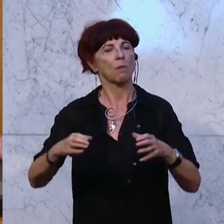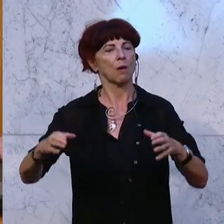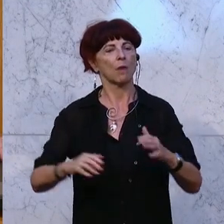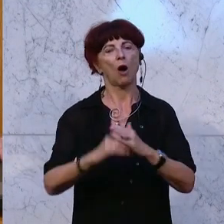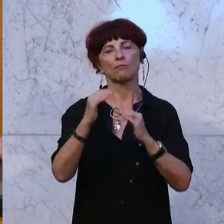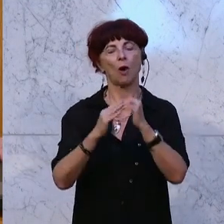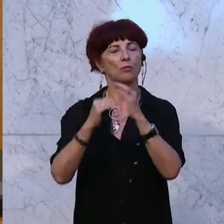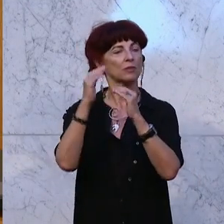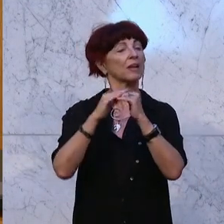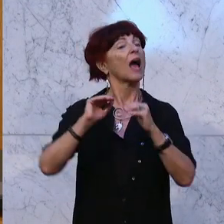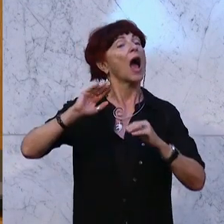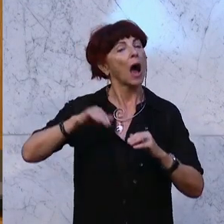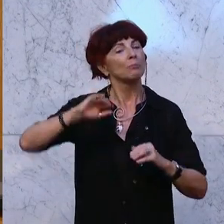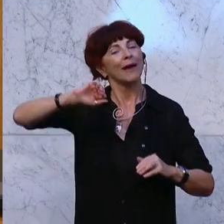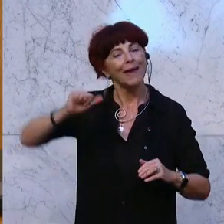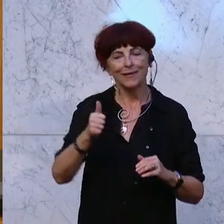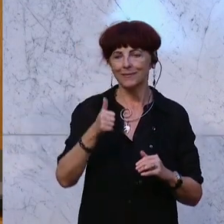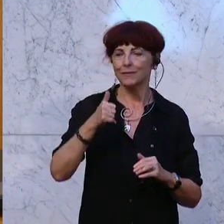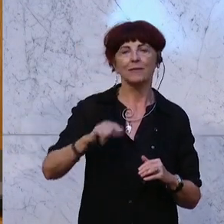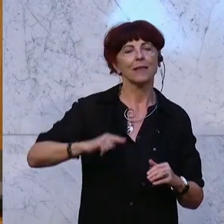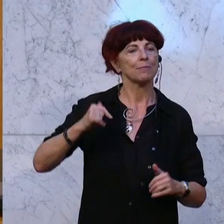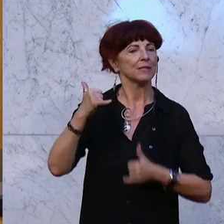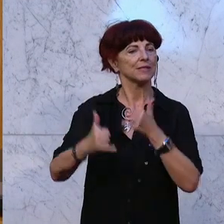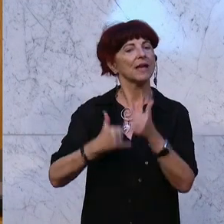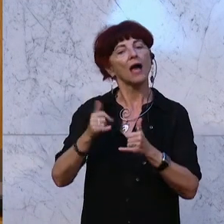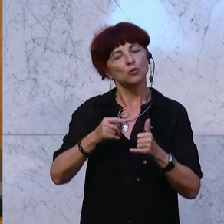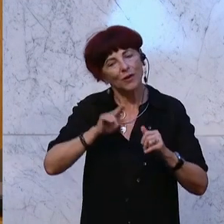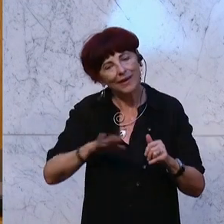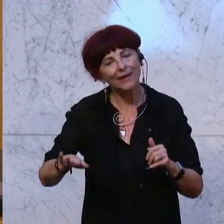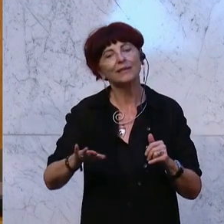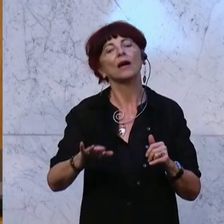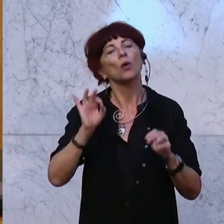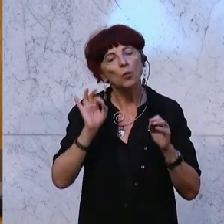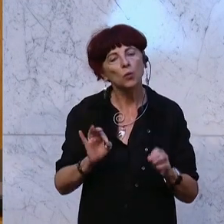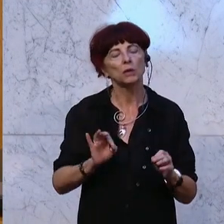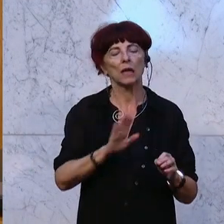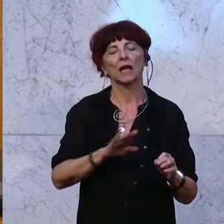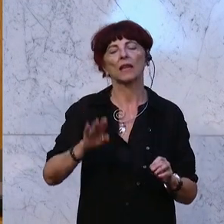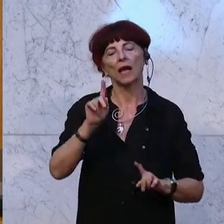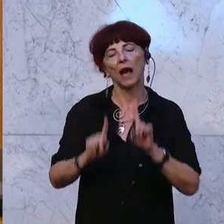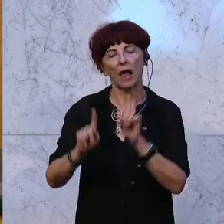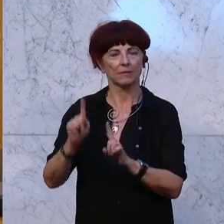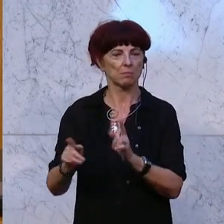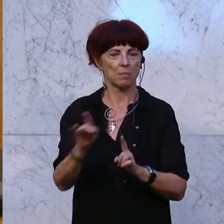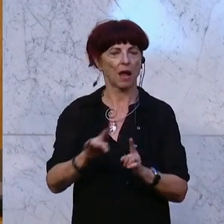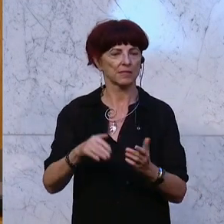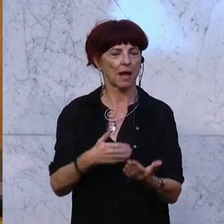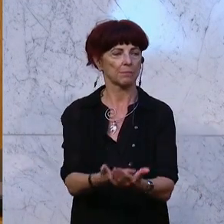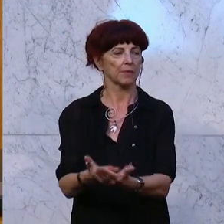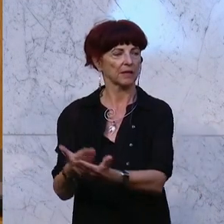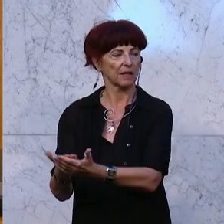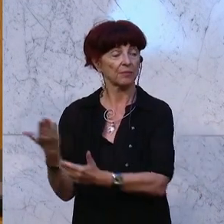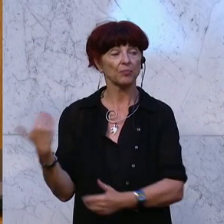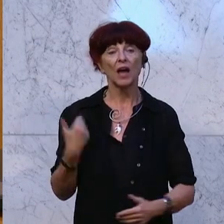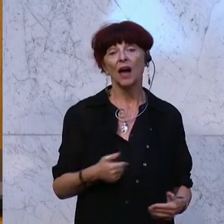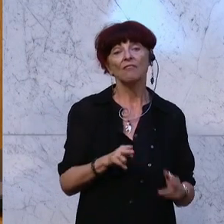Lebensjahr tatsächlich einen qualitätsvollen Kindergartenplatz zu ermöglichen. Die Ankündigung des Bundeskanzlers im Sommergespräch,